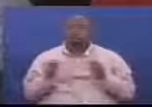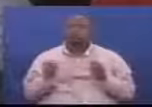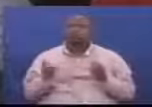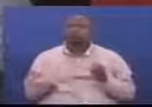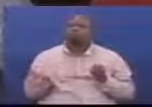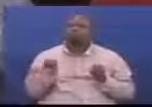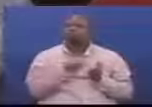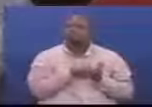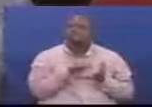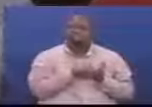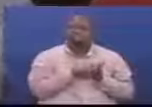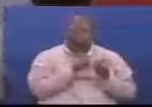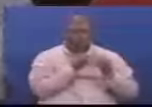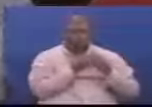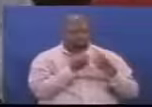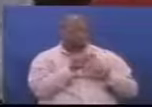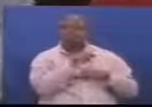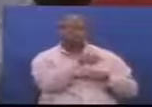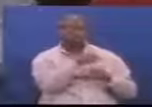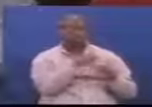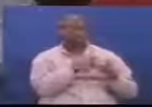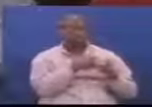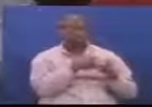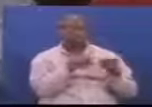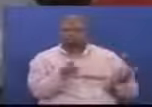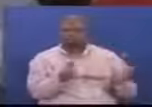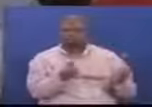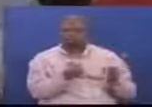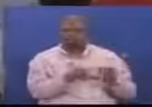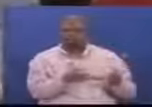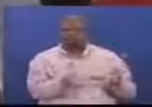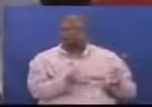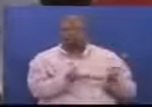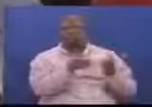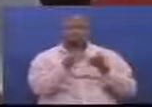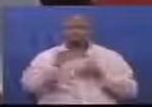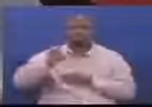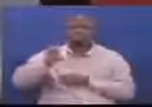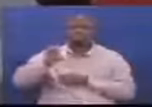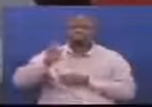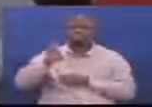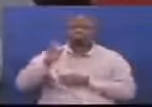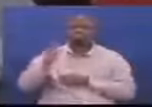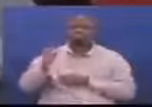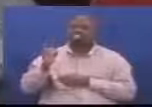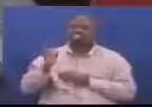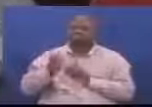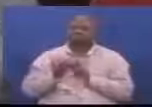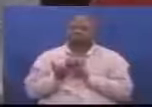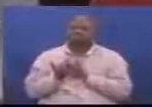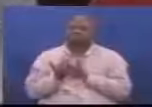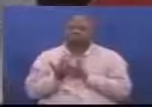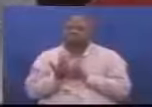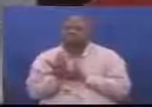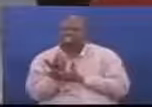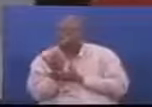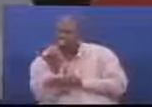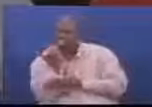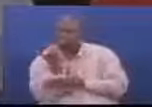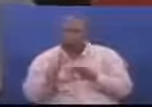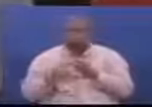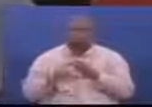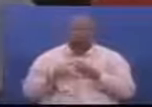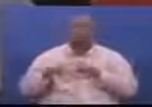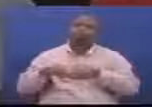Anazungumzia Kwamba ata improve EFD machine Ata improve